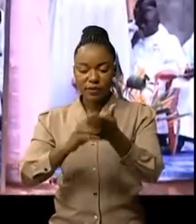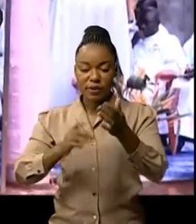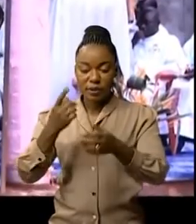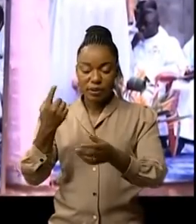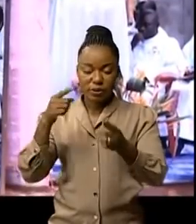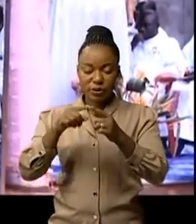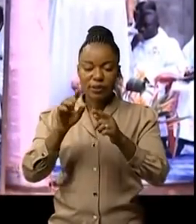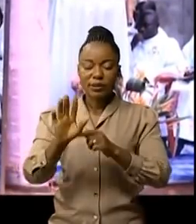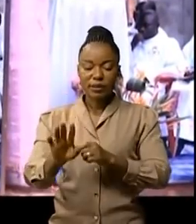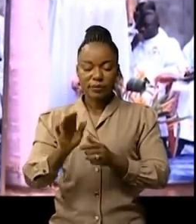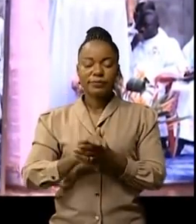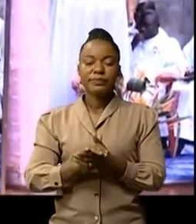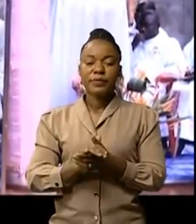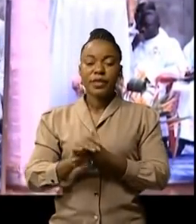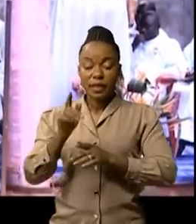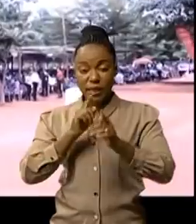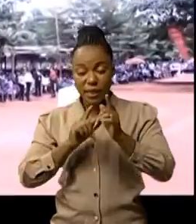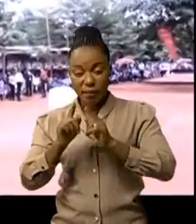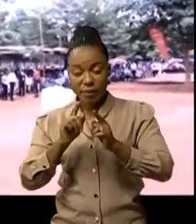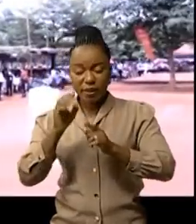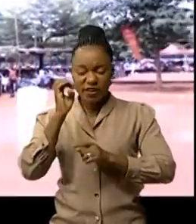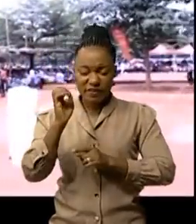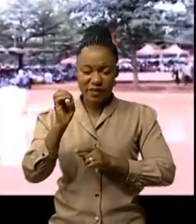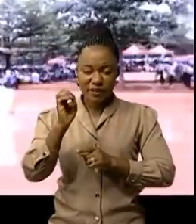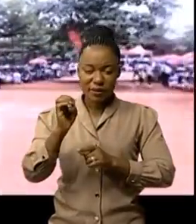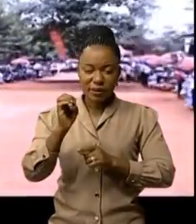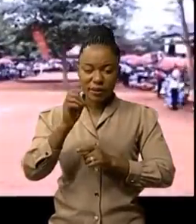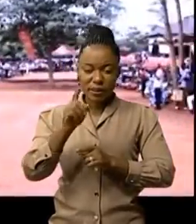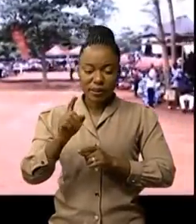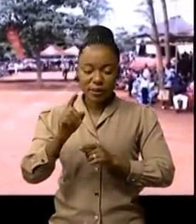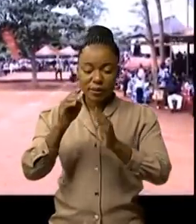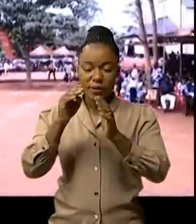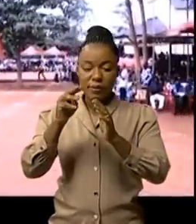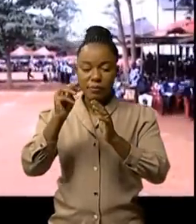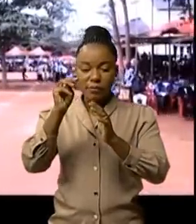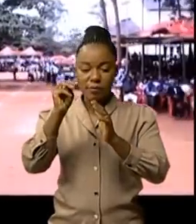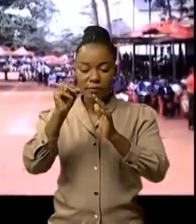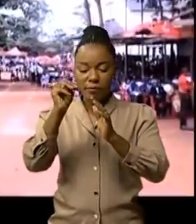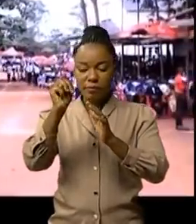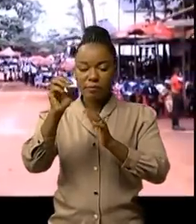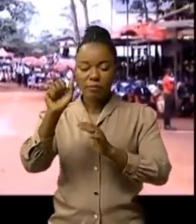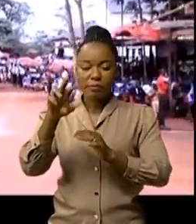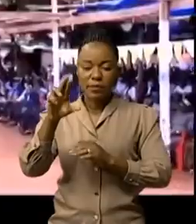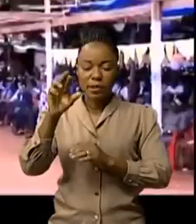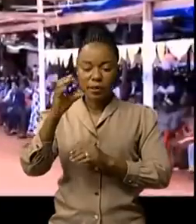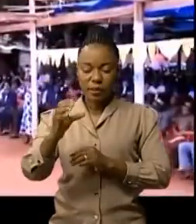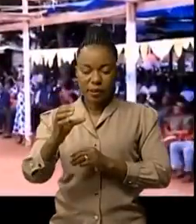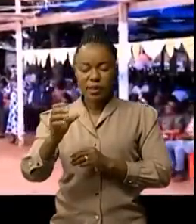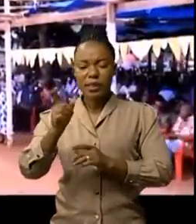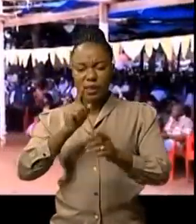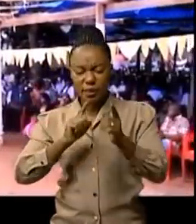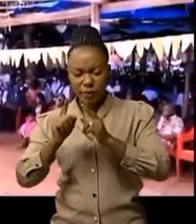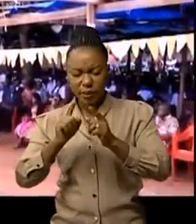sur le 7ème chapitre de l'évangile de Marc du 31ème au 37ème verset et ce autour de la thématique le plan